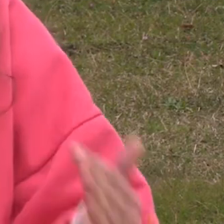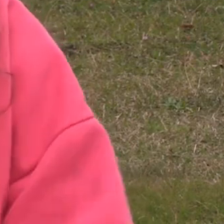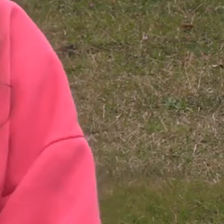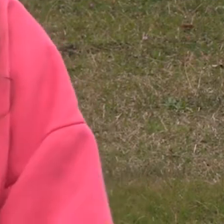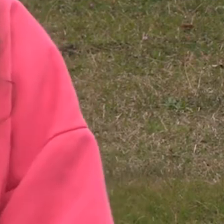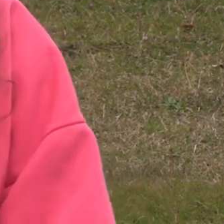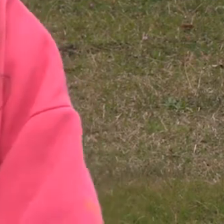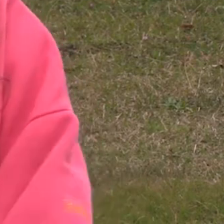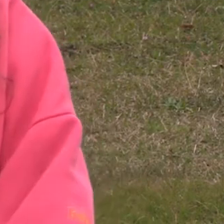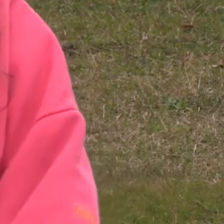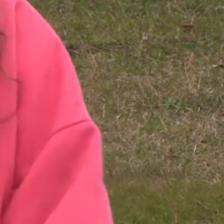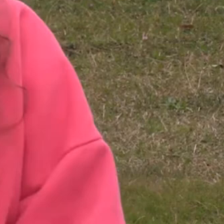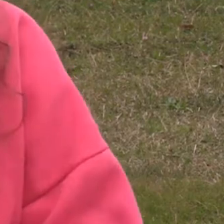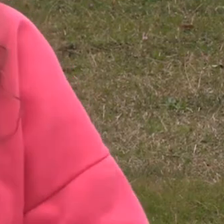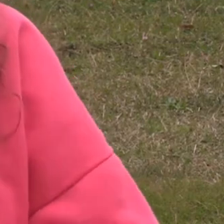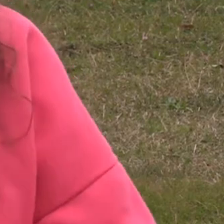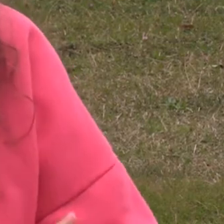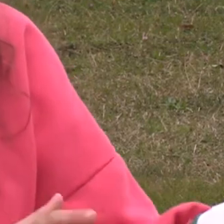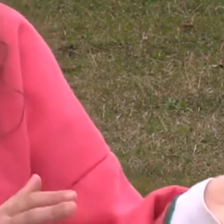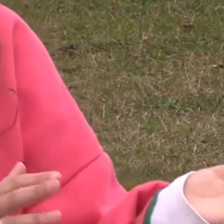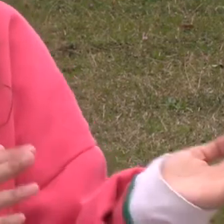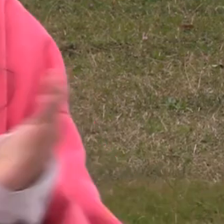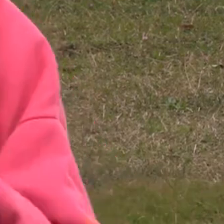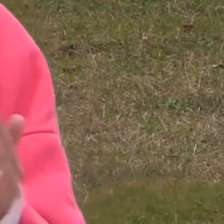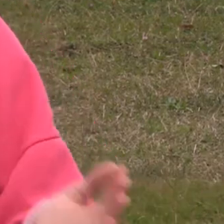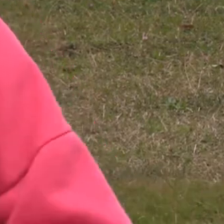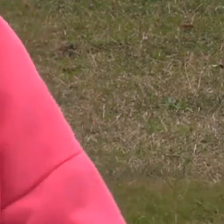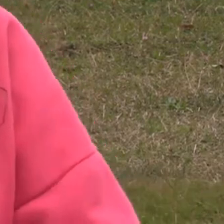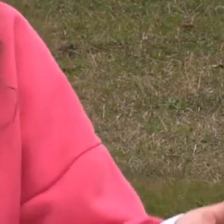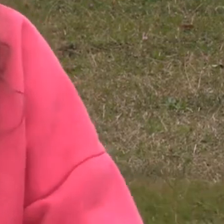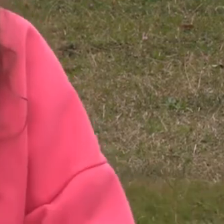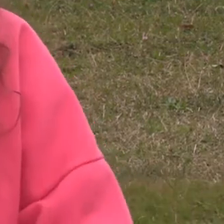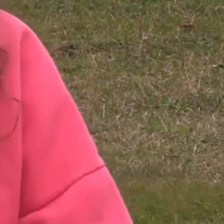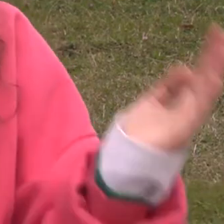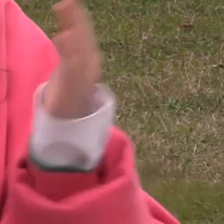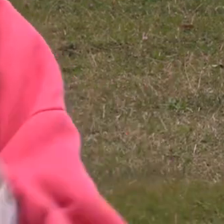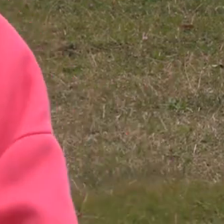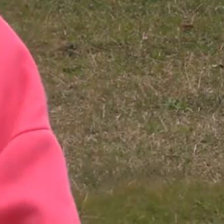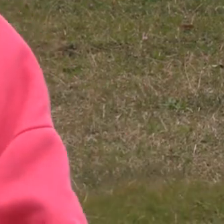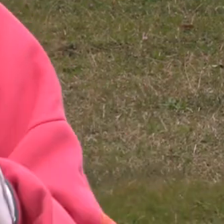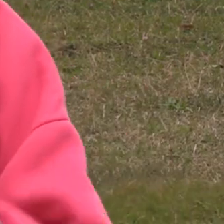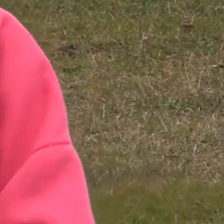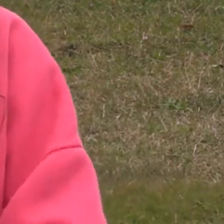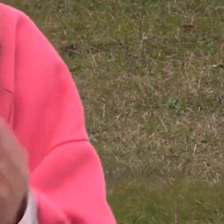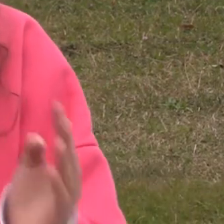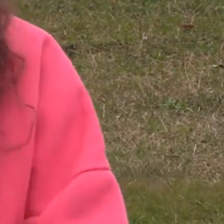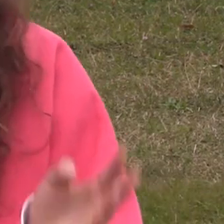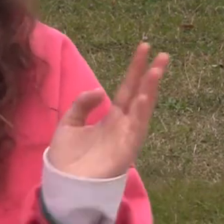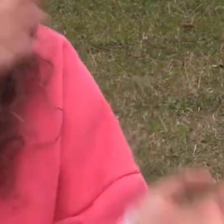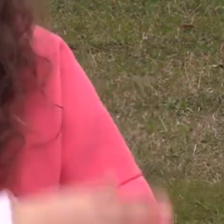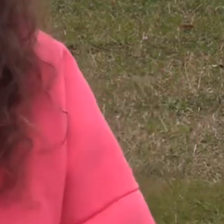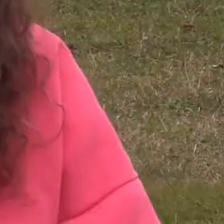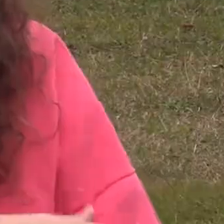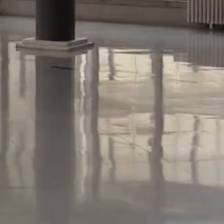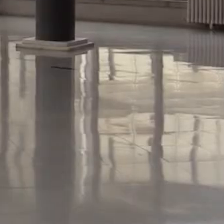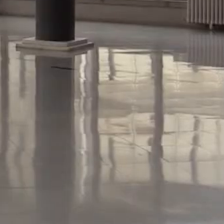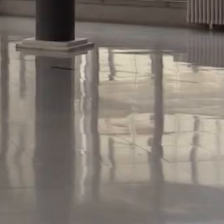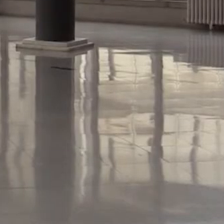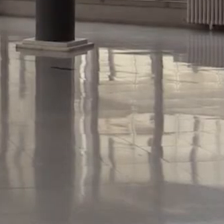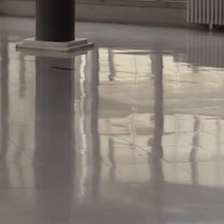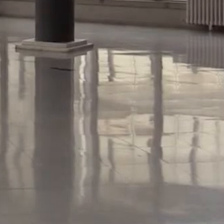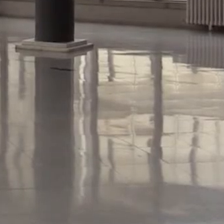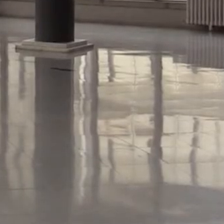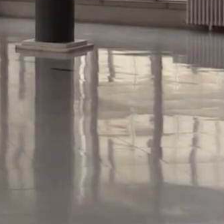'únic que n'hi ha, sinó de màsters, sempre tenen com una tendència, doncs, màster de gènere i comunicació, o màster de gènere i dret.